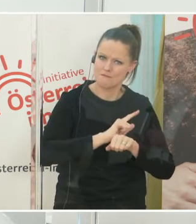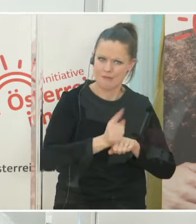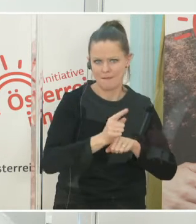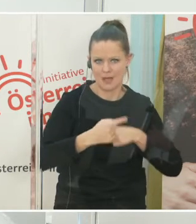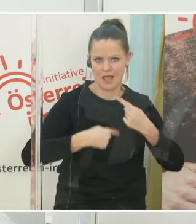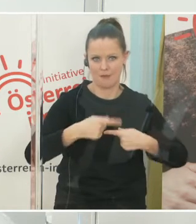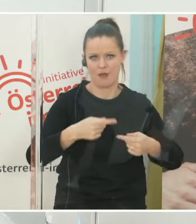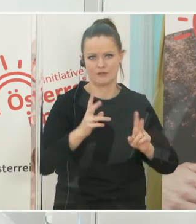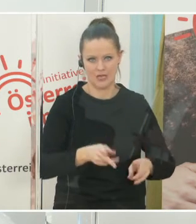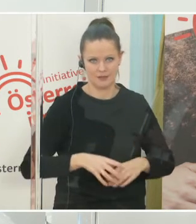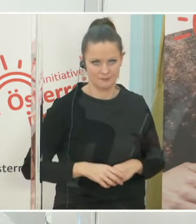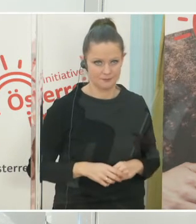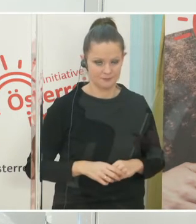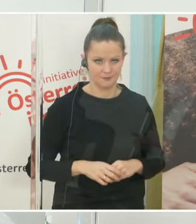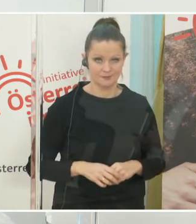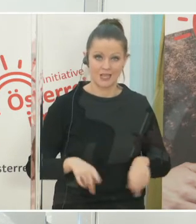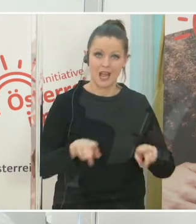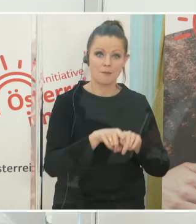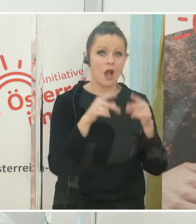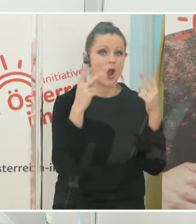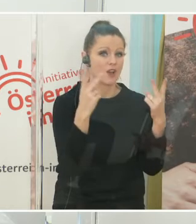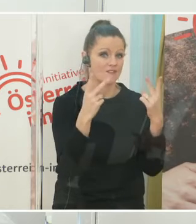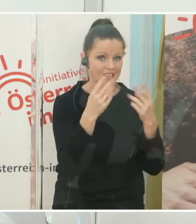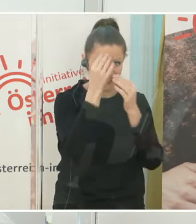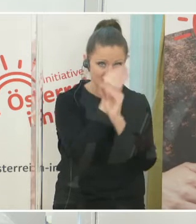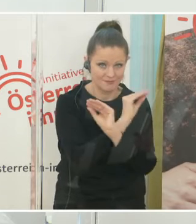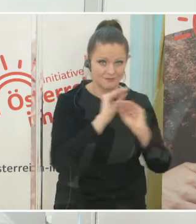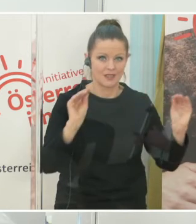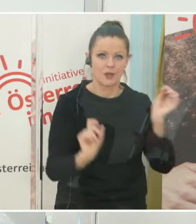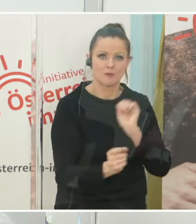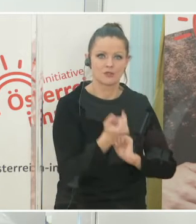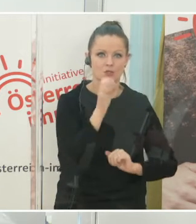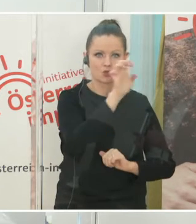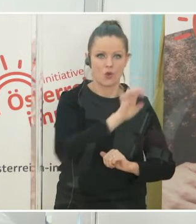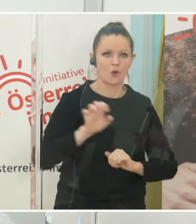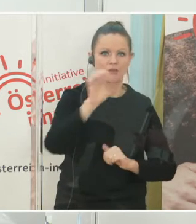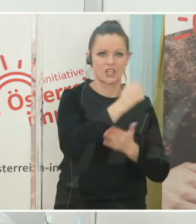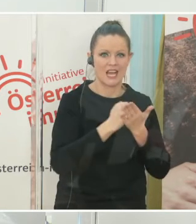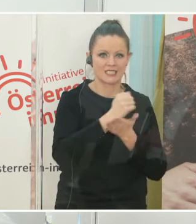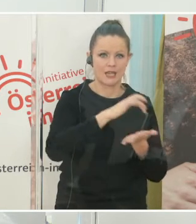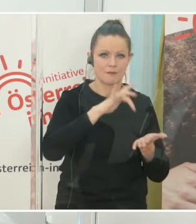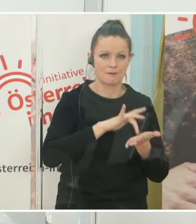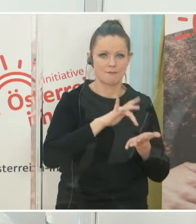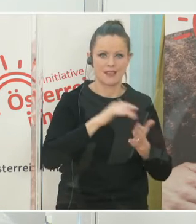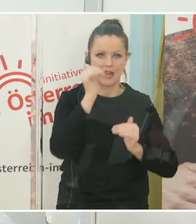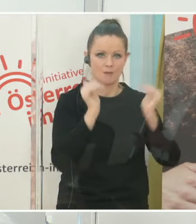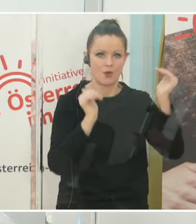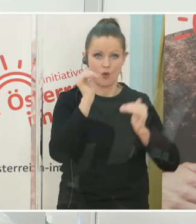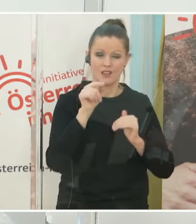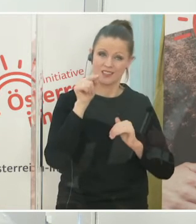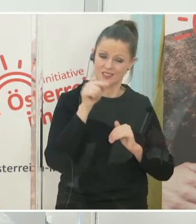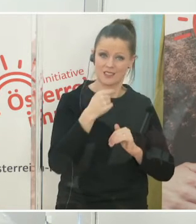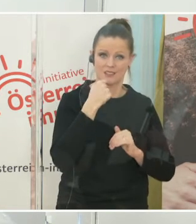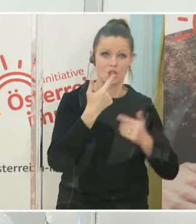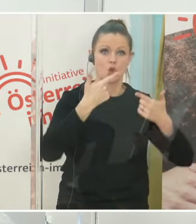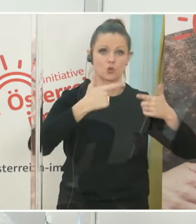Abläufe gelungen ist. Wichtig ist aber zu sagen, dass gerade die Europäische Arzneimittelbehörde sich von Anfang an für eine regelrechte